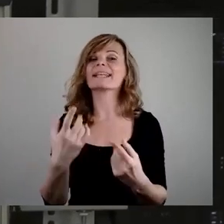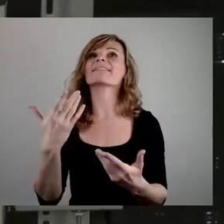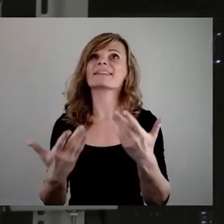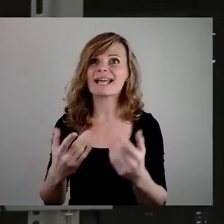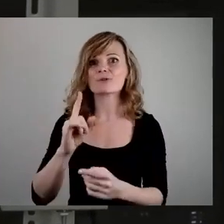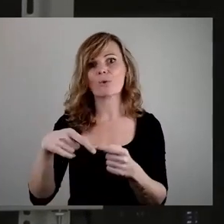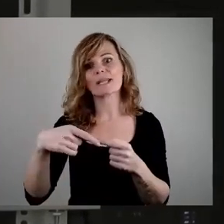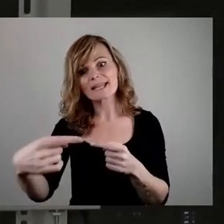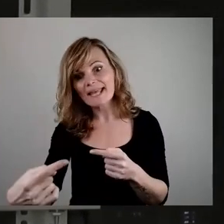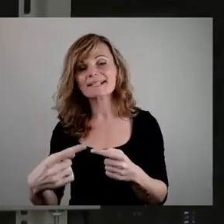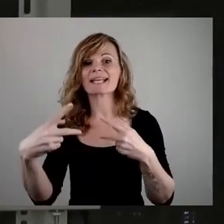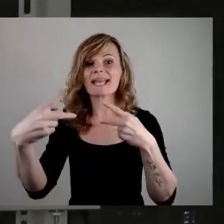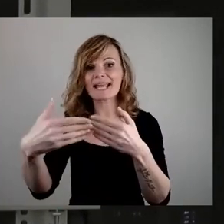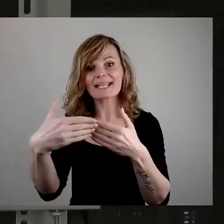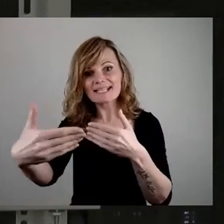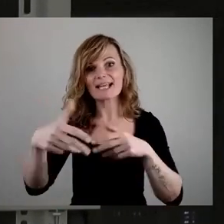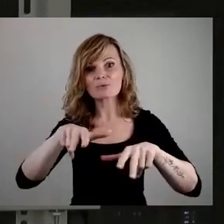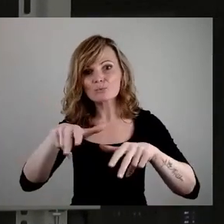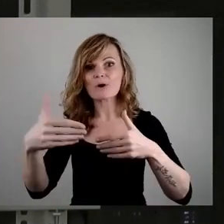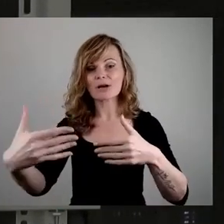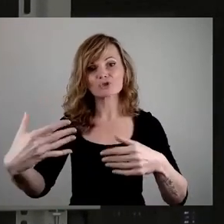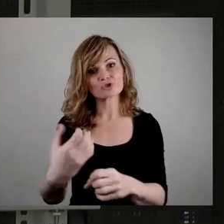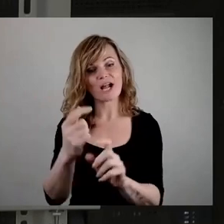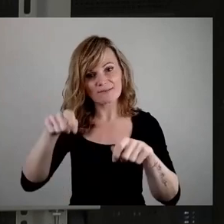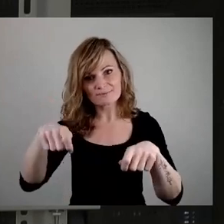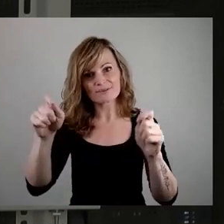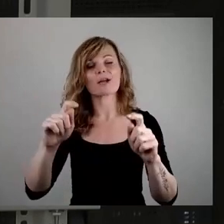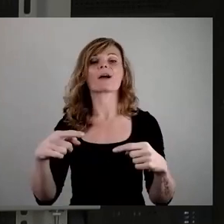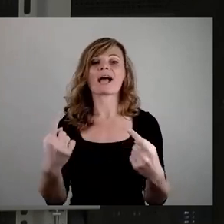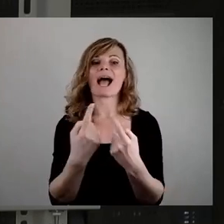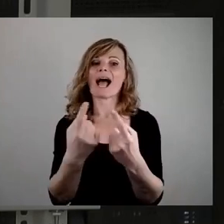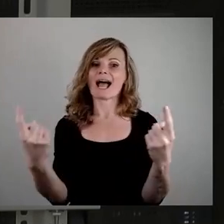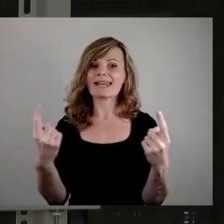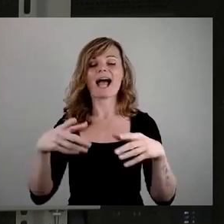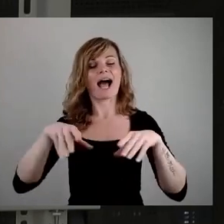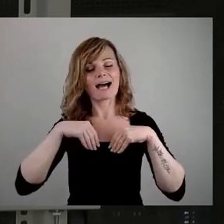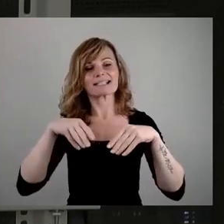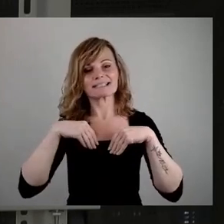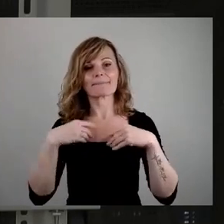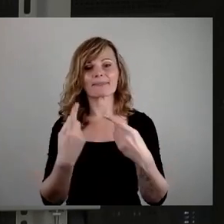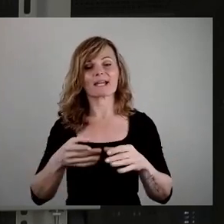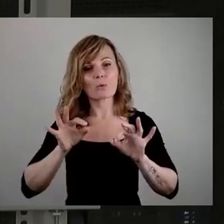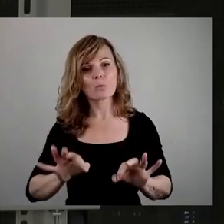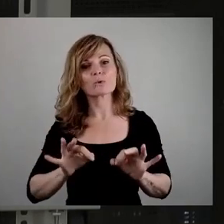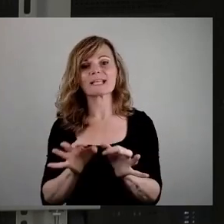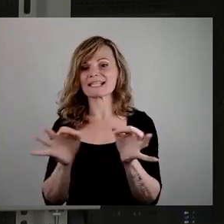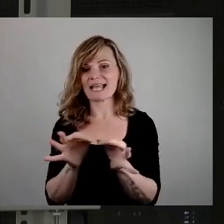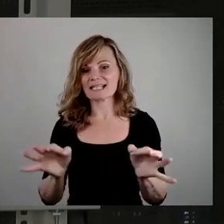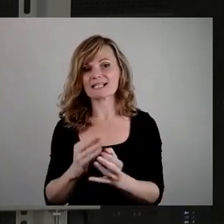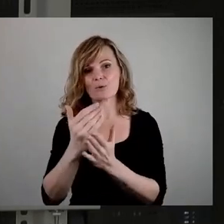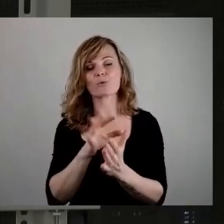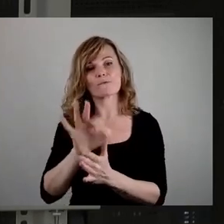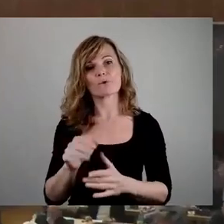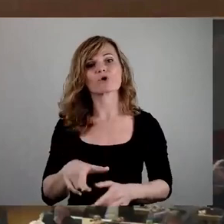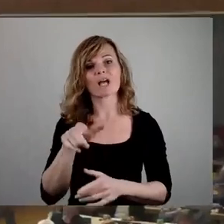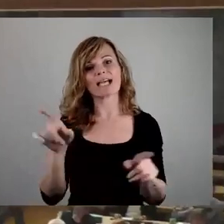die nächste Legislatur abgeräumt haben und eine von allen akzeptierte, gültige Satzung für Straßenmusik haben.